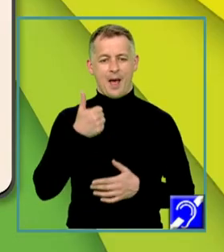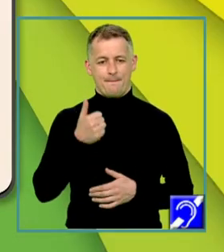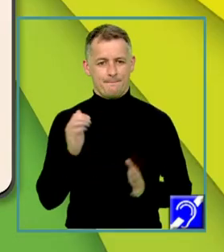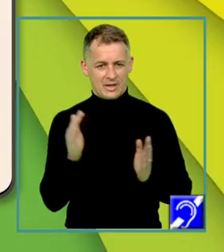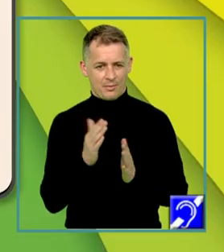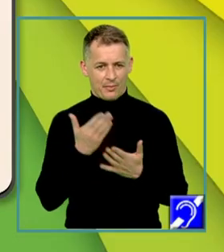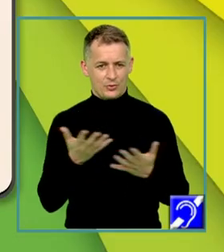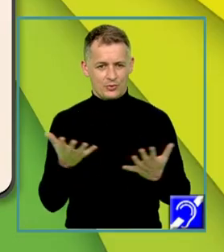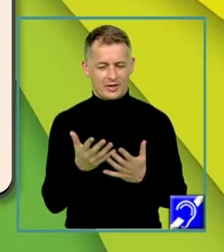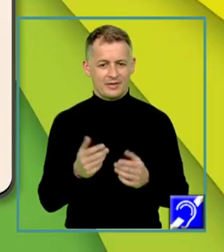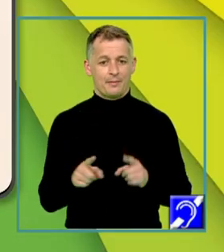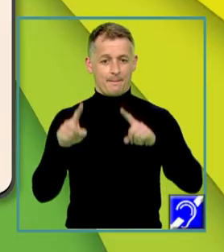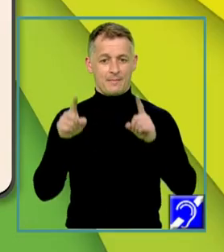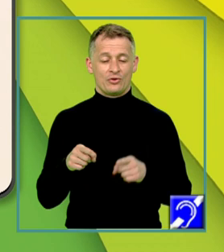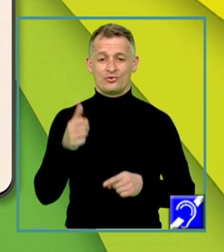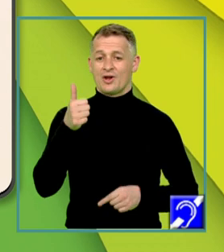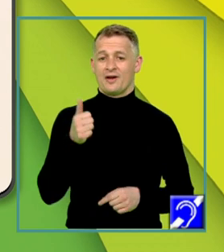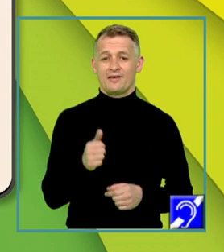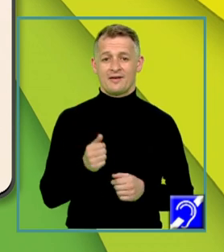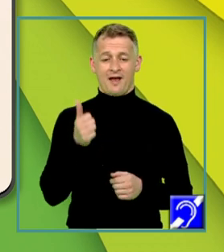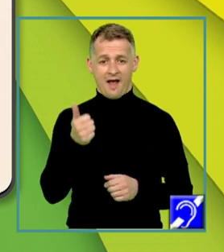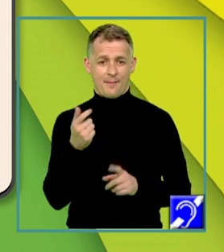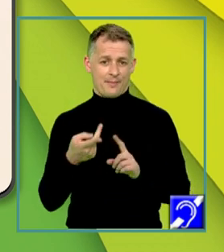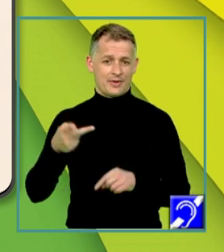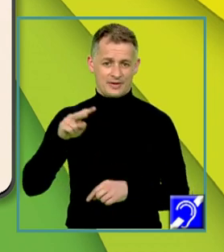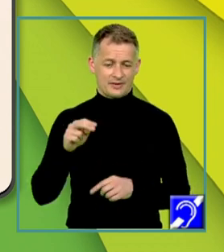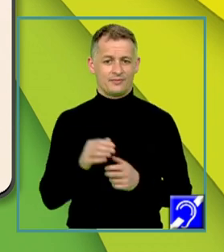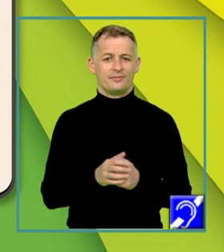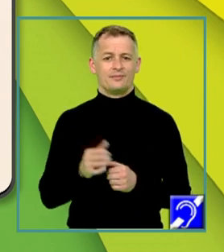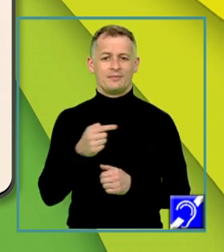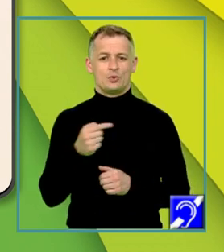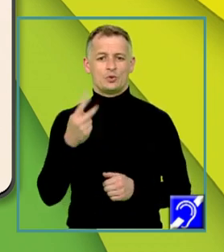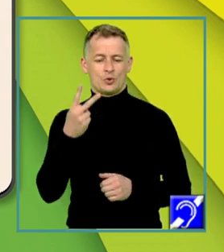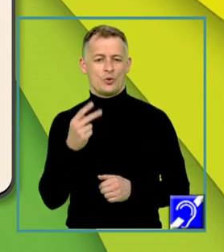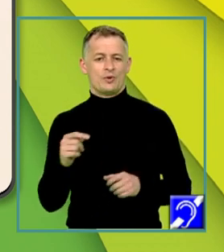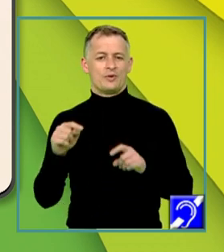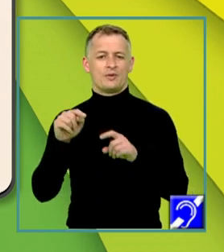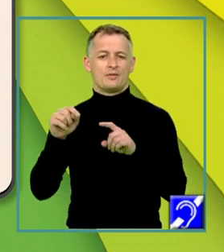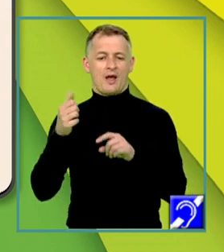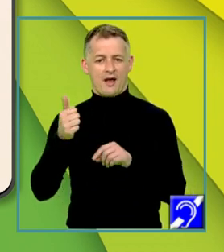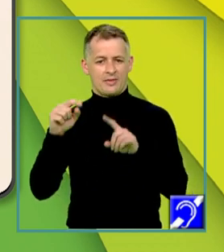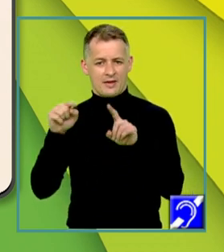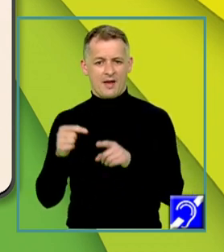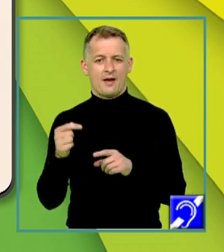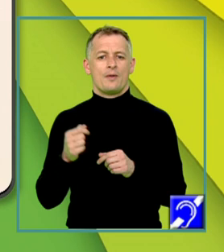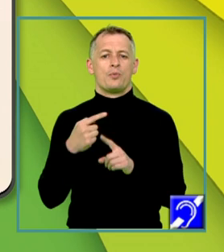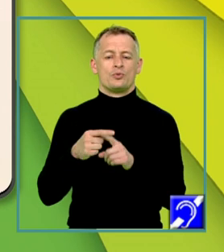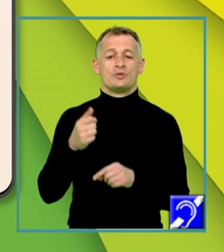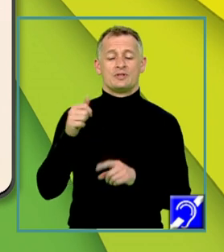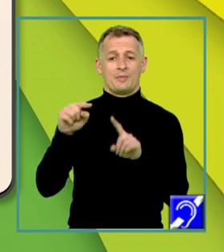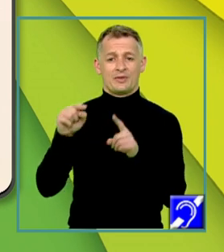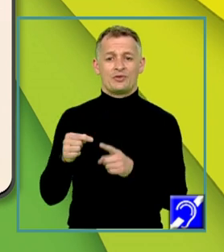care matricea A de A pătrat minus 2 în mulțit cu matricea A de A plus